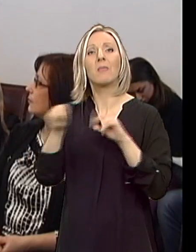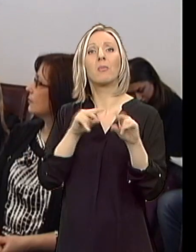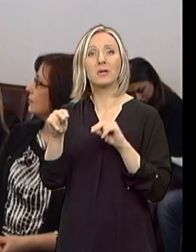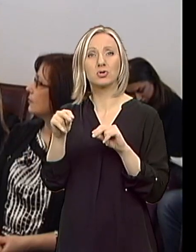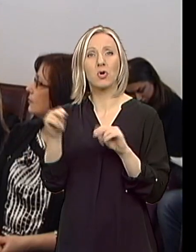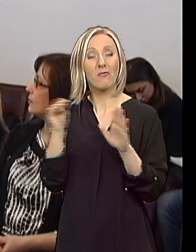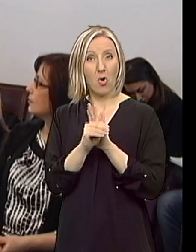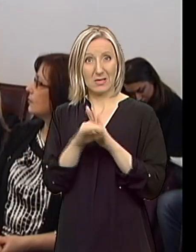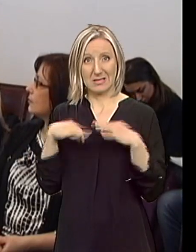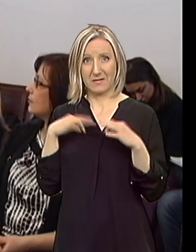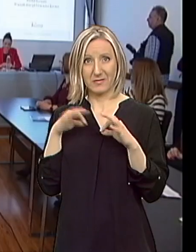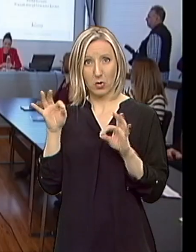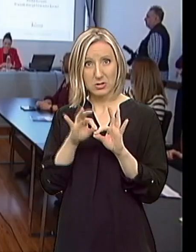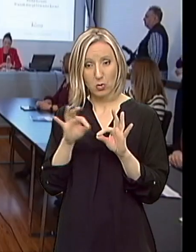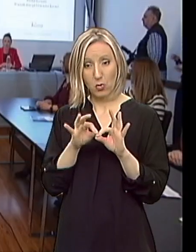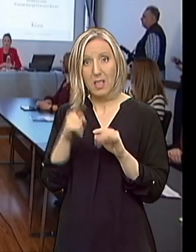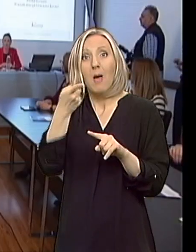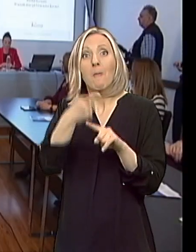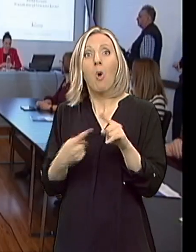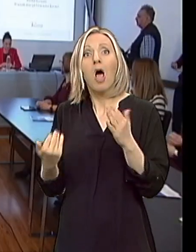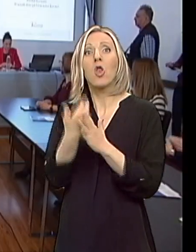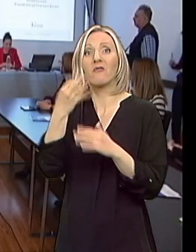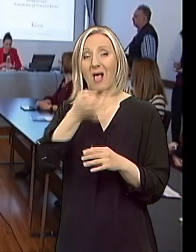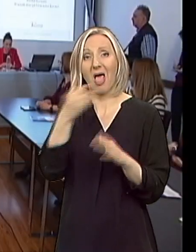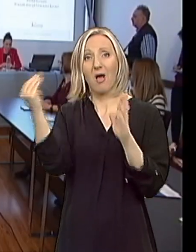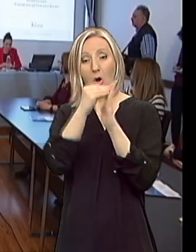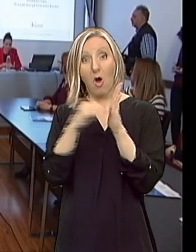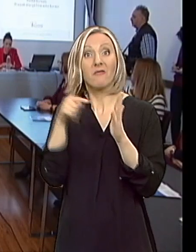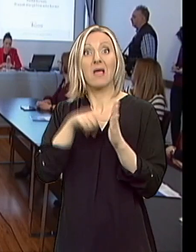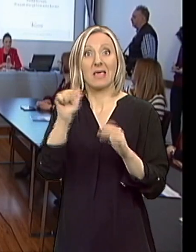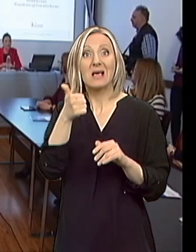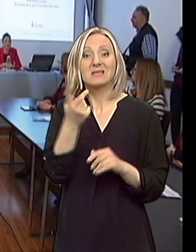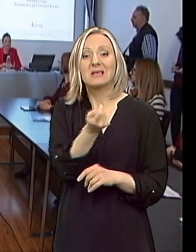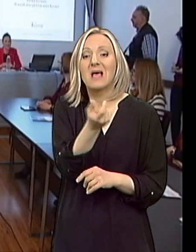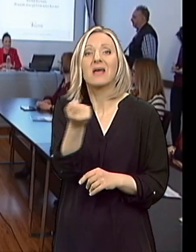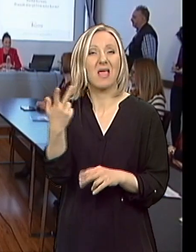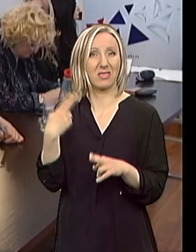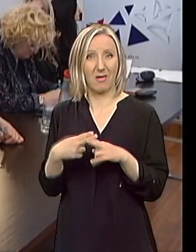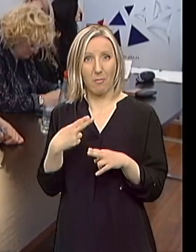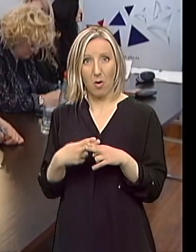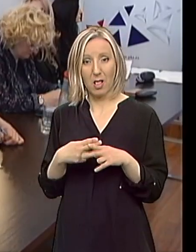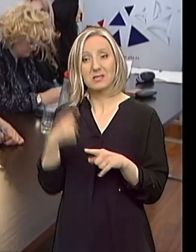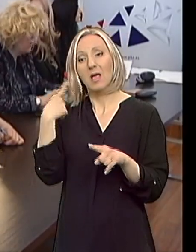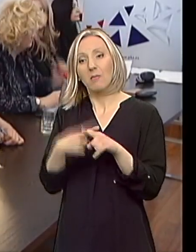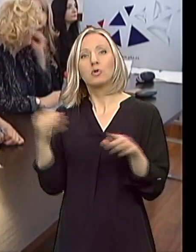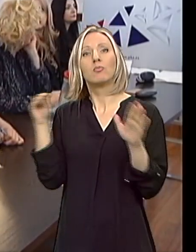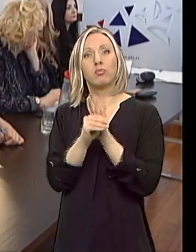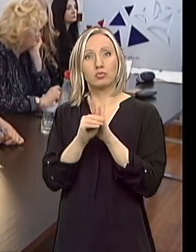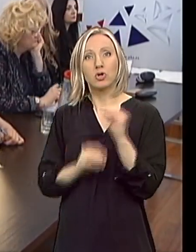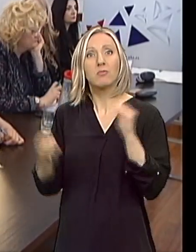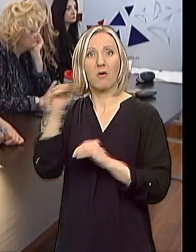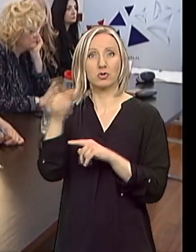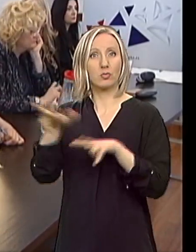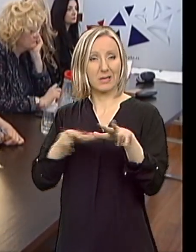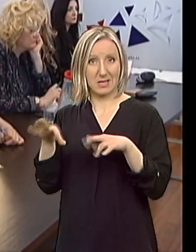od kojih je polovina namenjena za redke bolesti. A povećena je i budžetska linija za redke bolesti u Ministarstvu zdravlja. Ali,